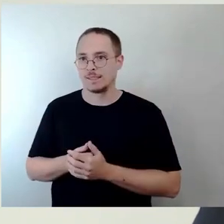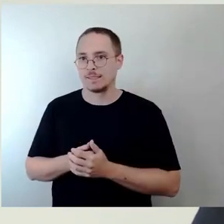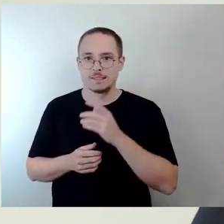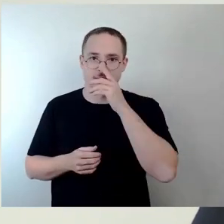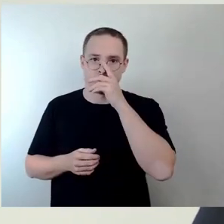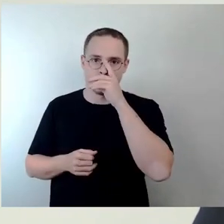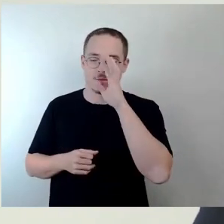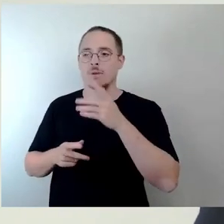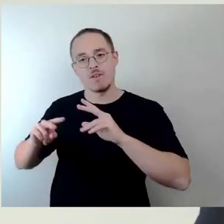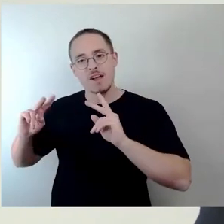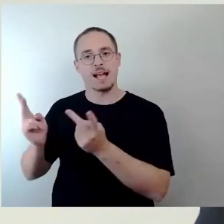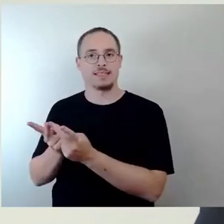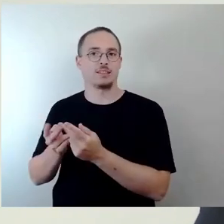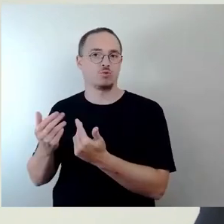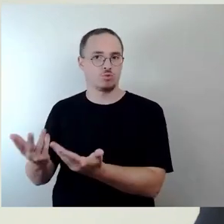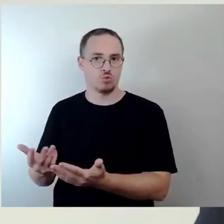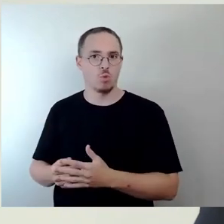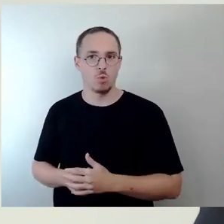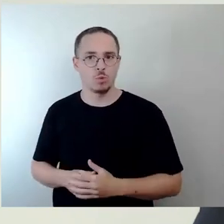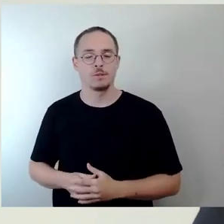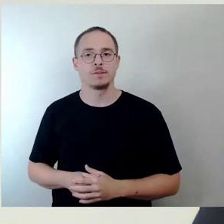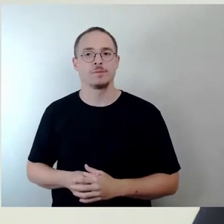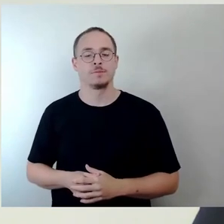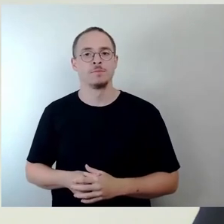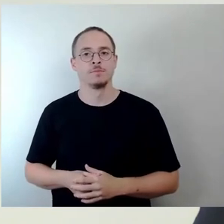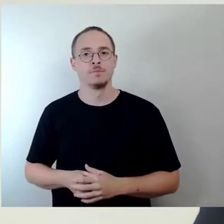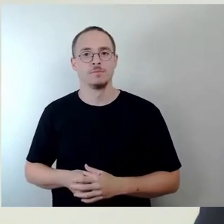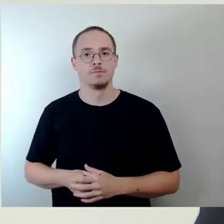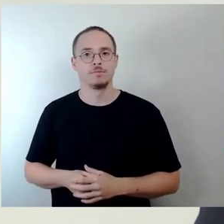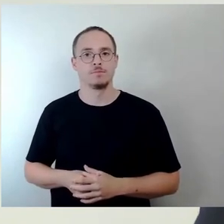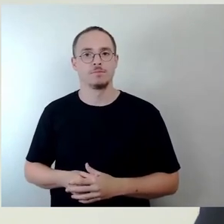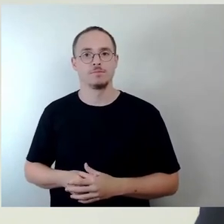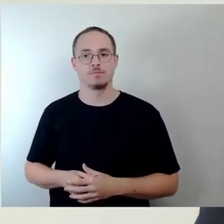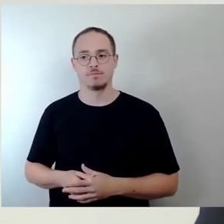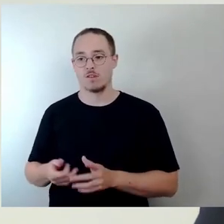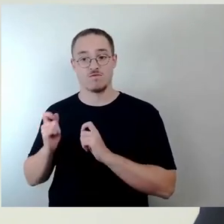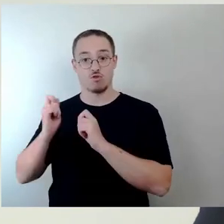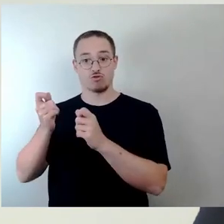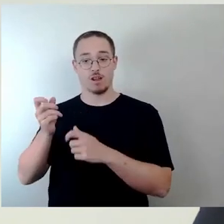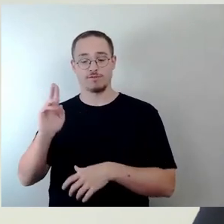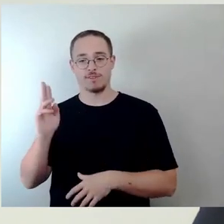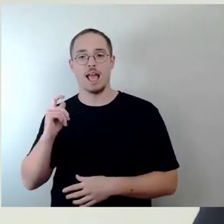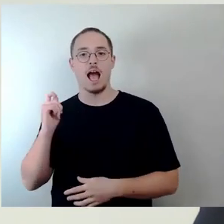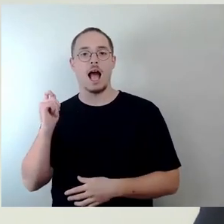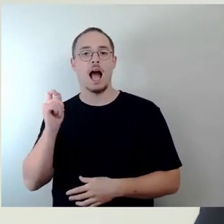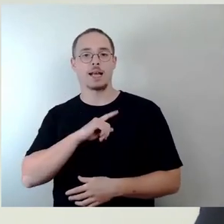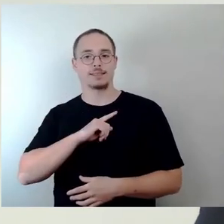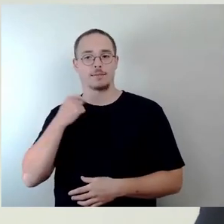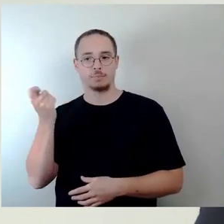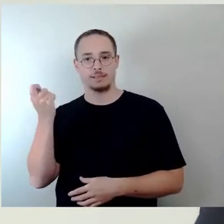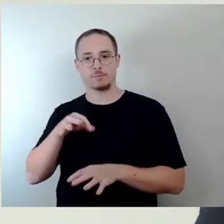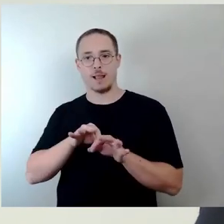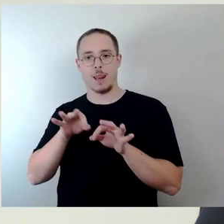Geschwisterermäßigung auf Vorschlag der Eigenbetriebsleitung. Das sind die wesentlichen Punkte. Damit ist der